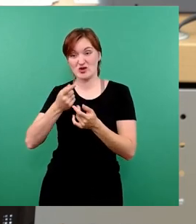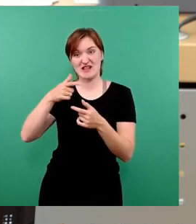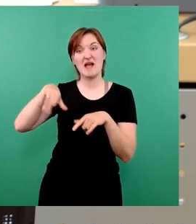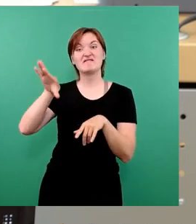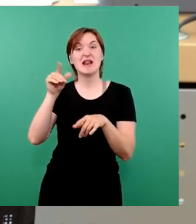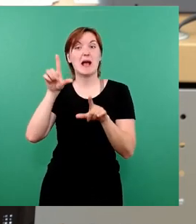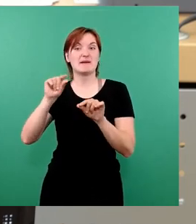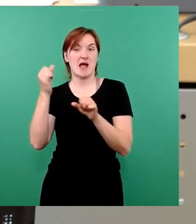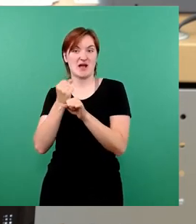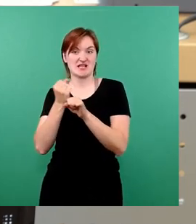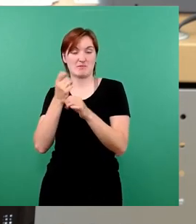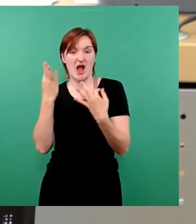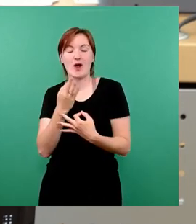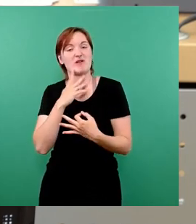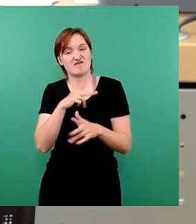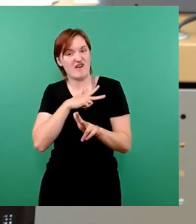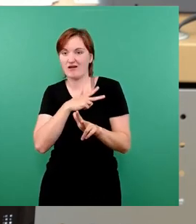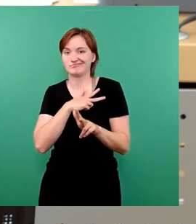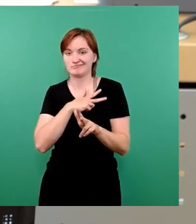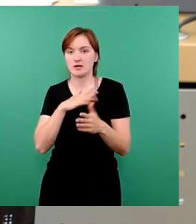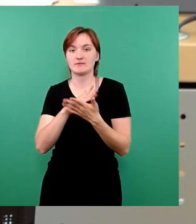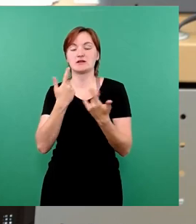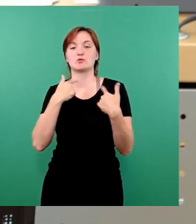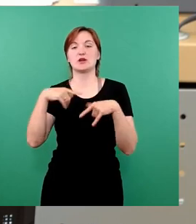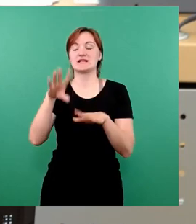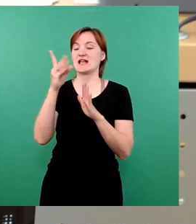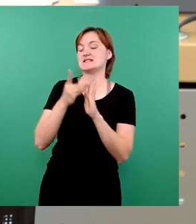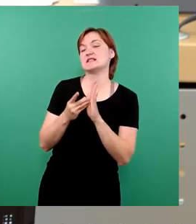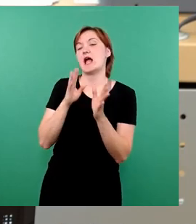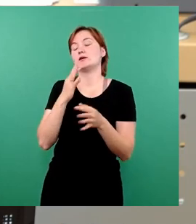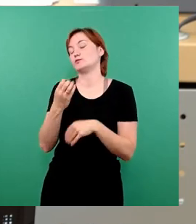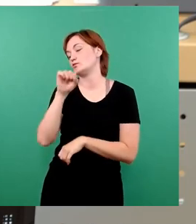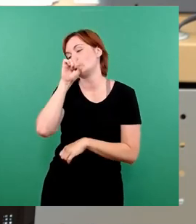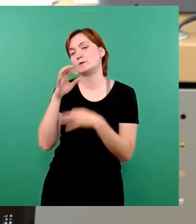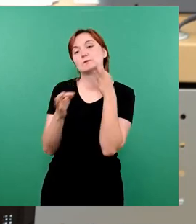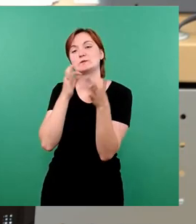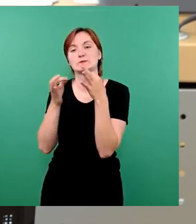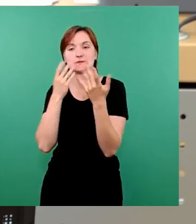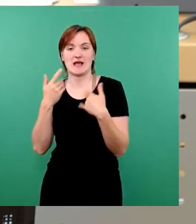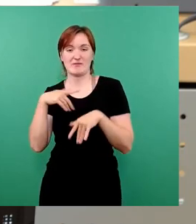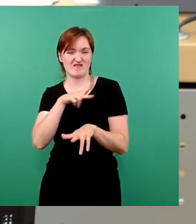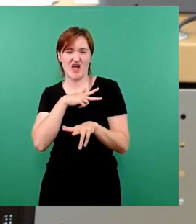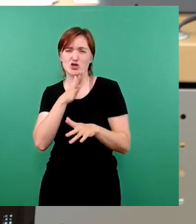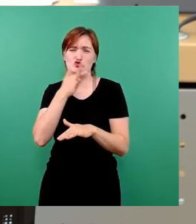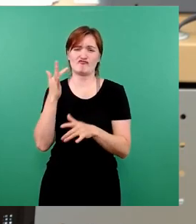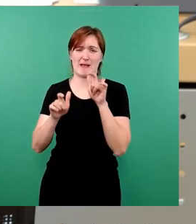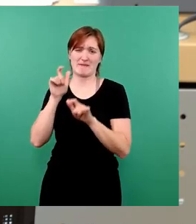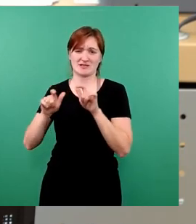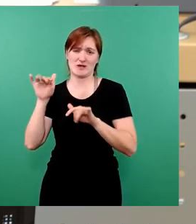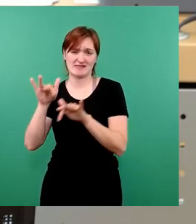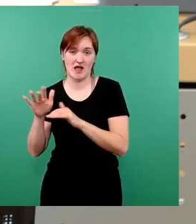man sich so manche Vorlage anschaut, Regelungsfreude und Detailverliebtheit deuten dann doch durchaus auf etwas zu viel Personal in der Verwaltung hin.